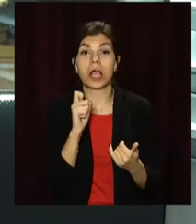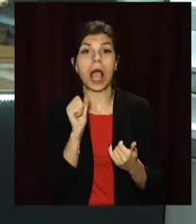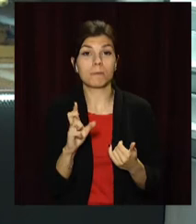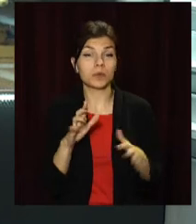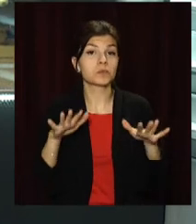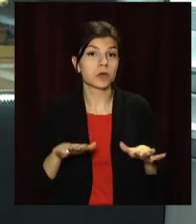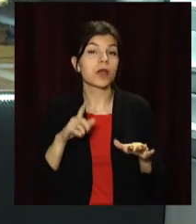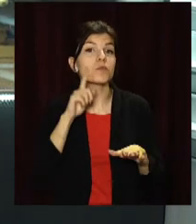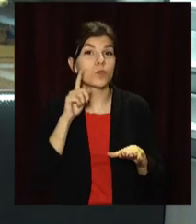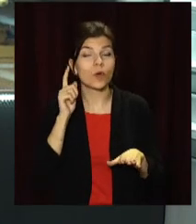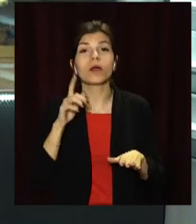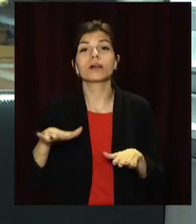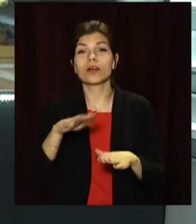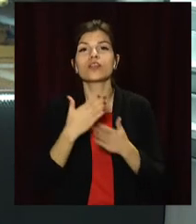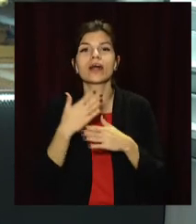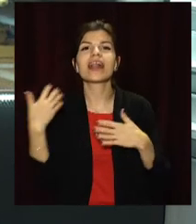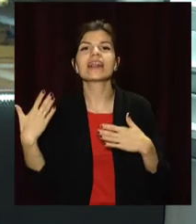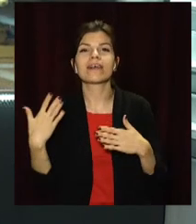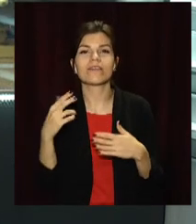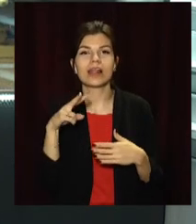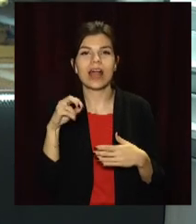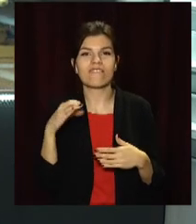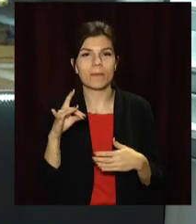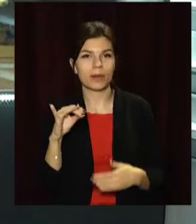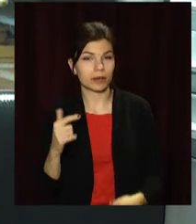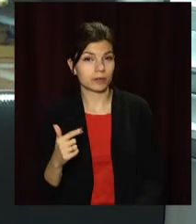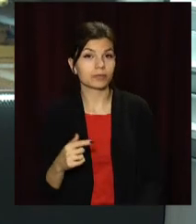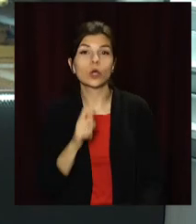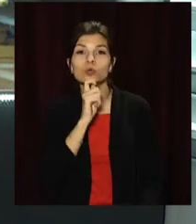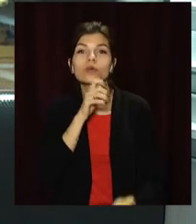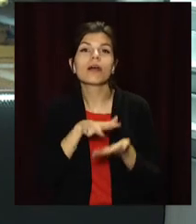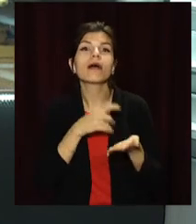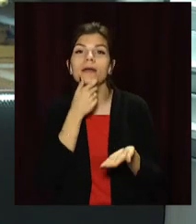молоді тепер є і на лівобережжі міста. Подробиці розкажуть наші журналісти.